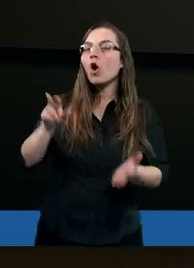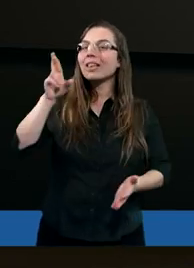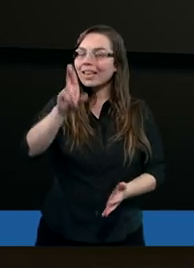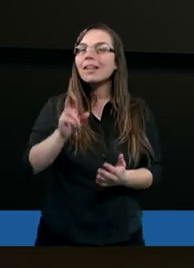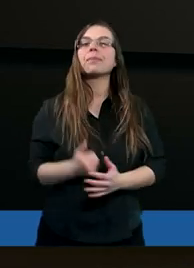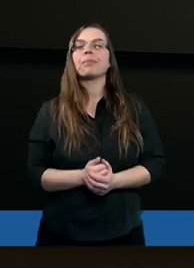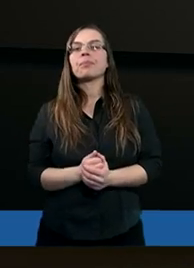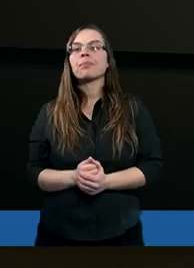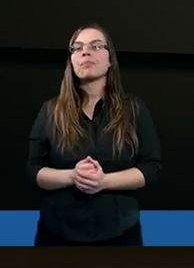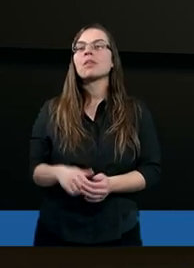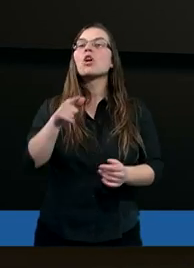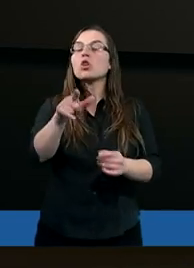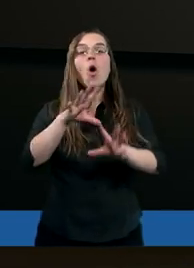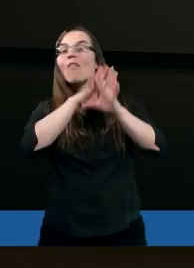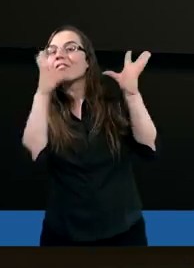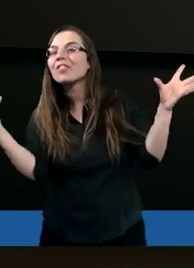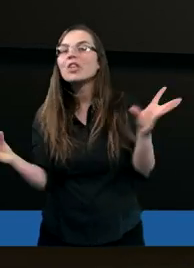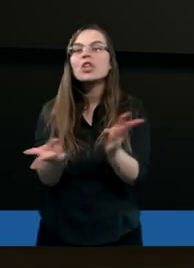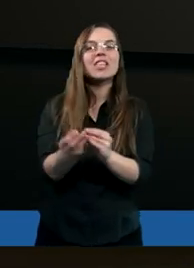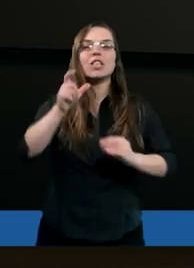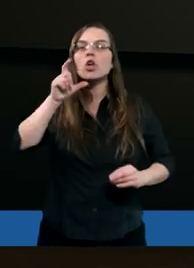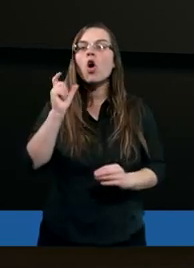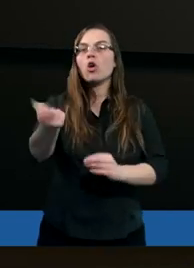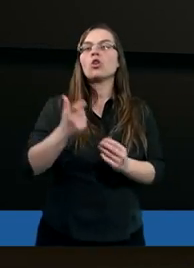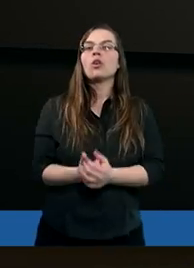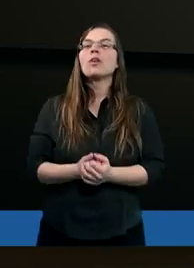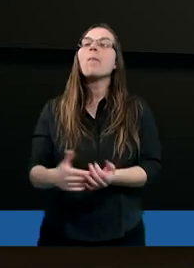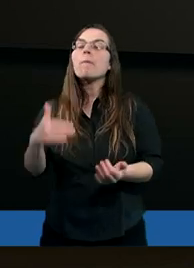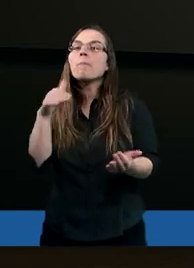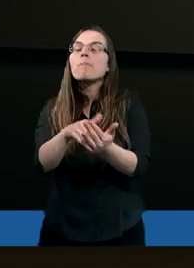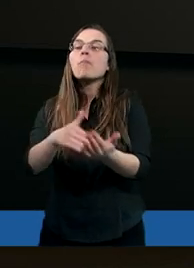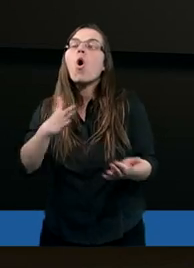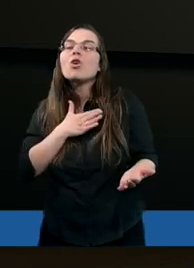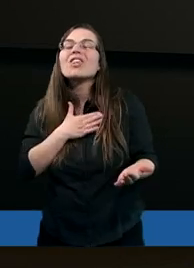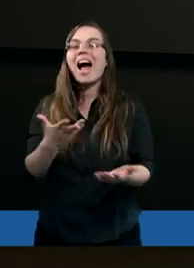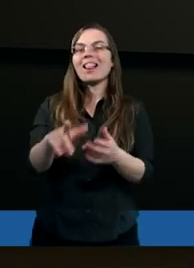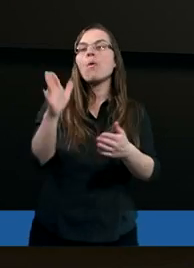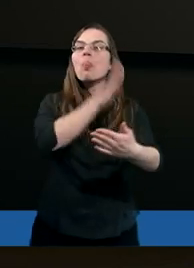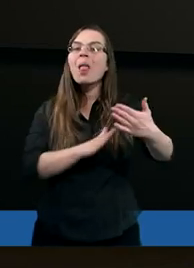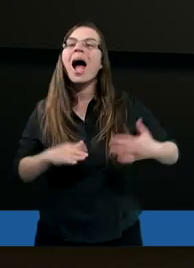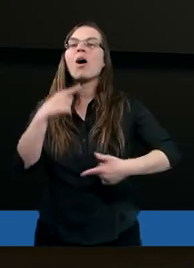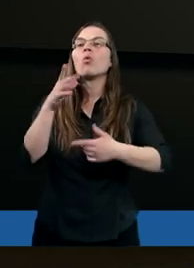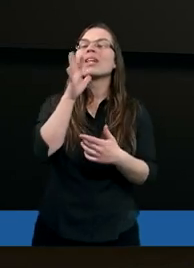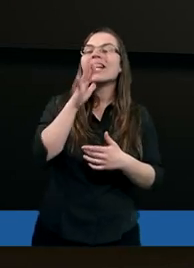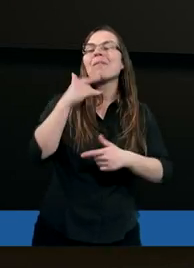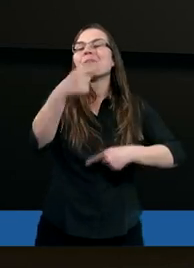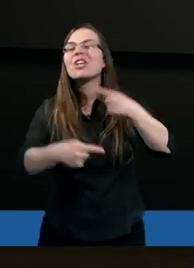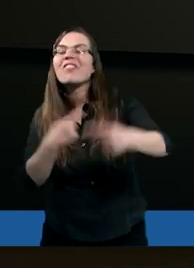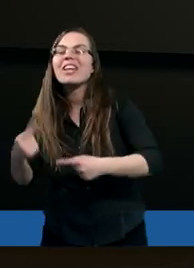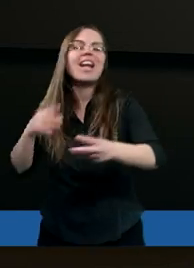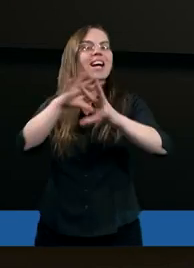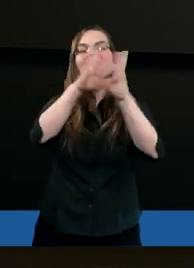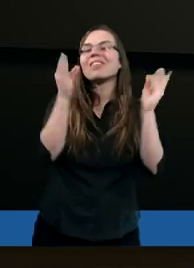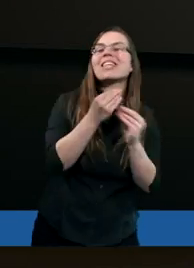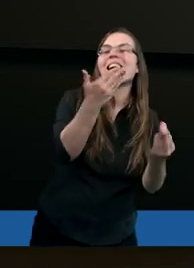to wszystko, co posiadał naród izraelski, te wszystkie przywileje, te